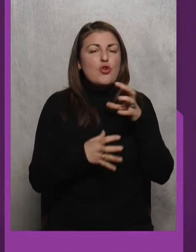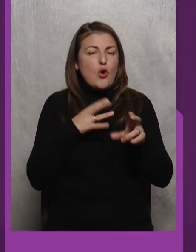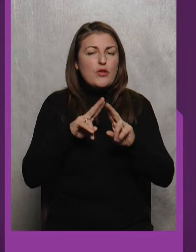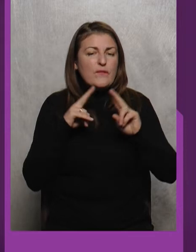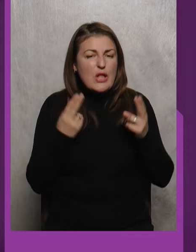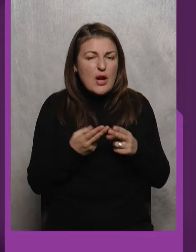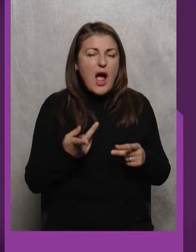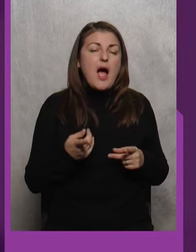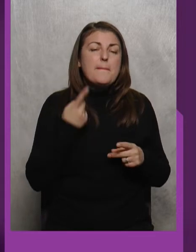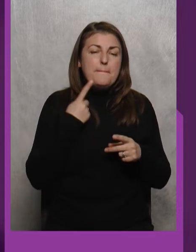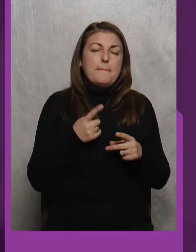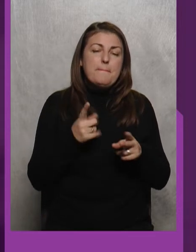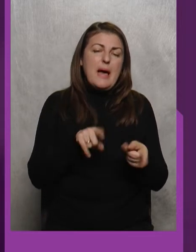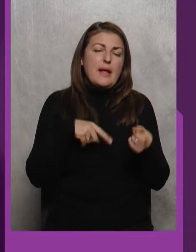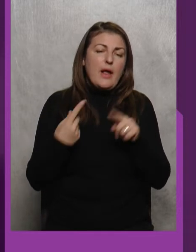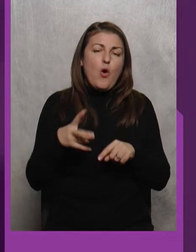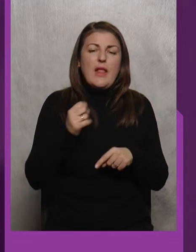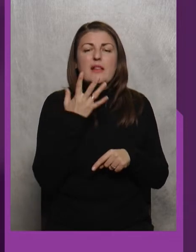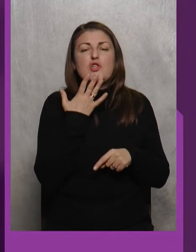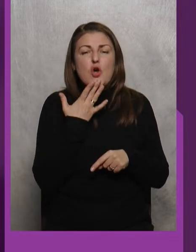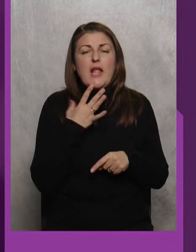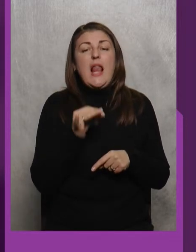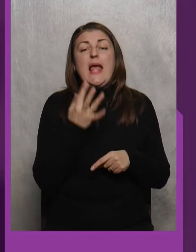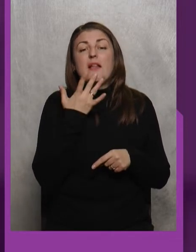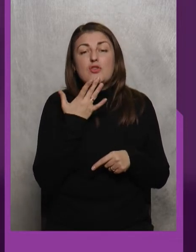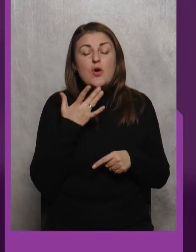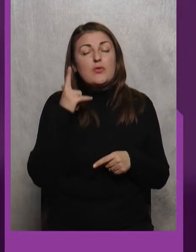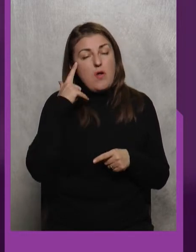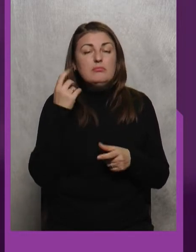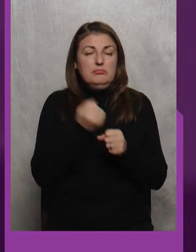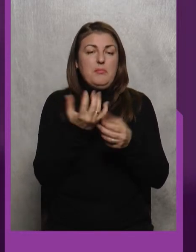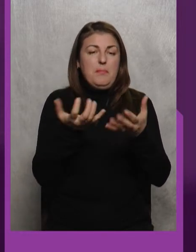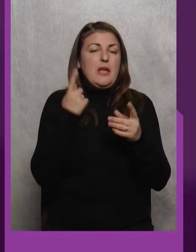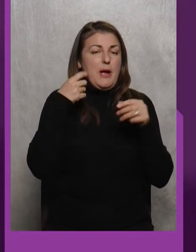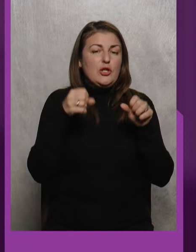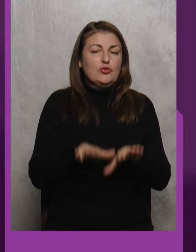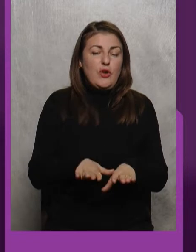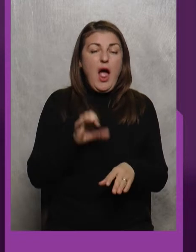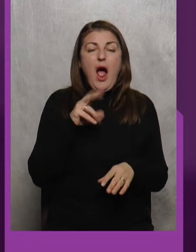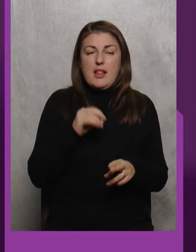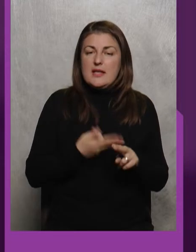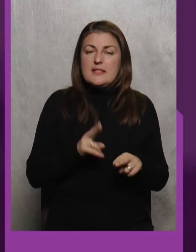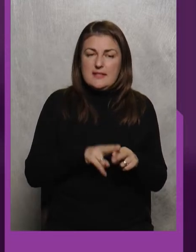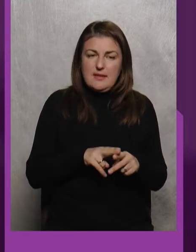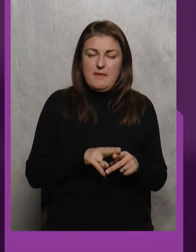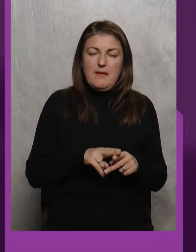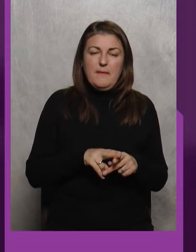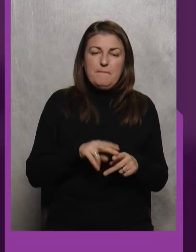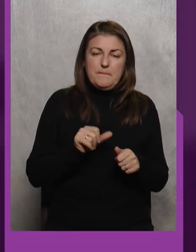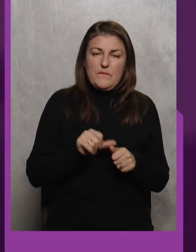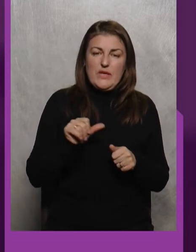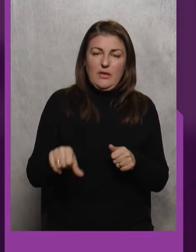федерацією, переходить на національну і національне виносить рішення Але це виняткове